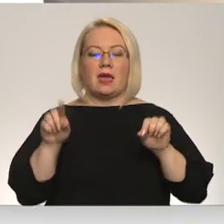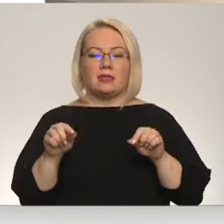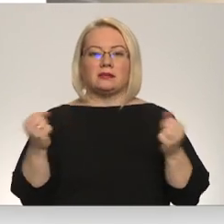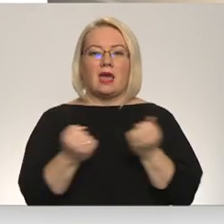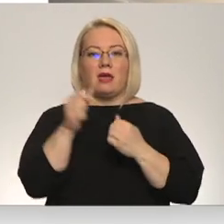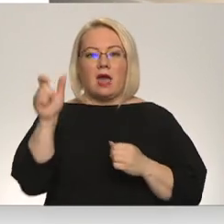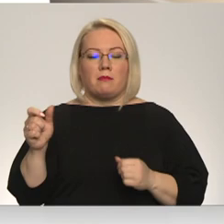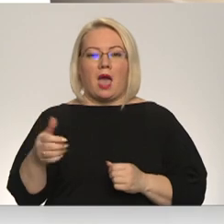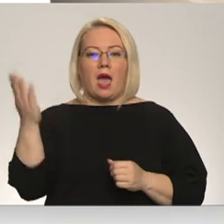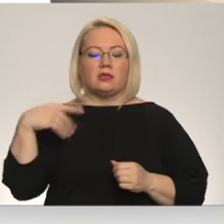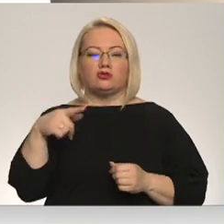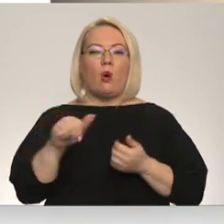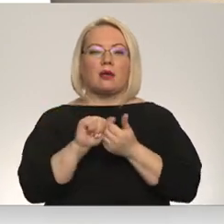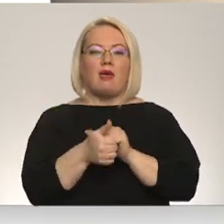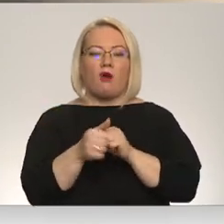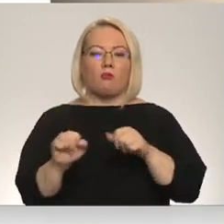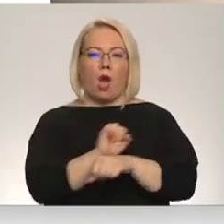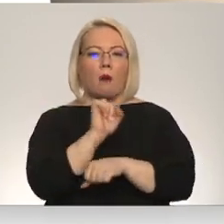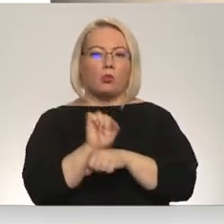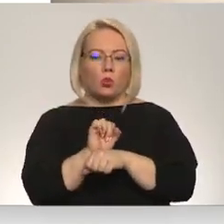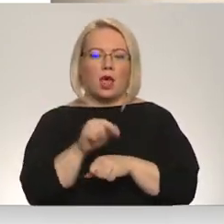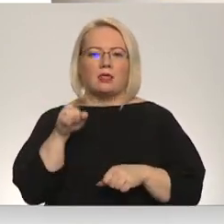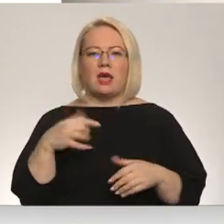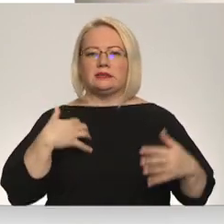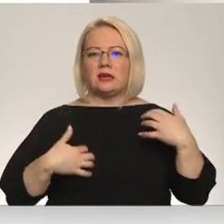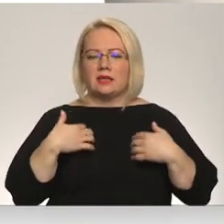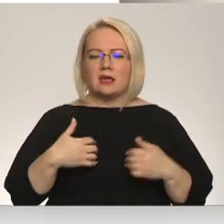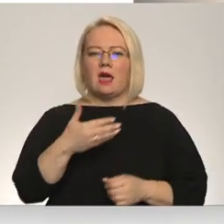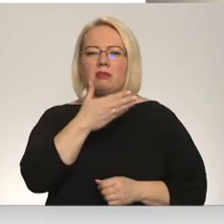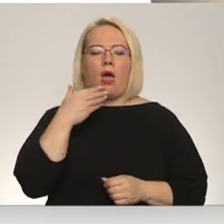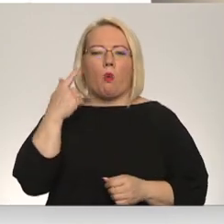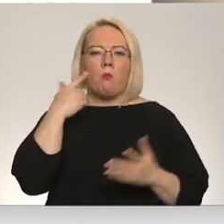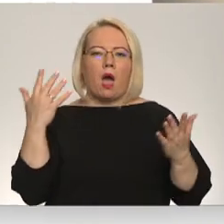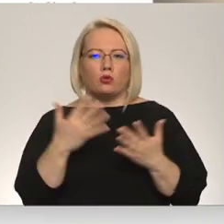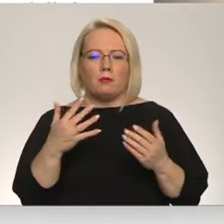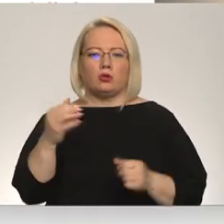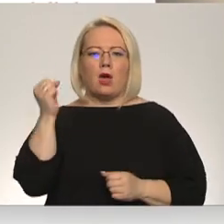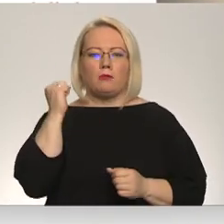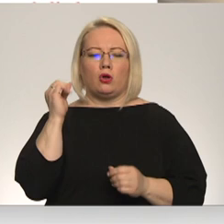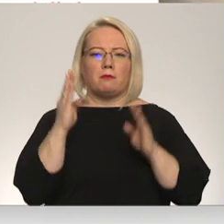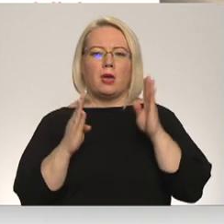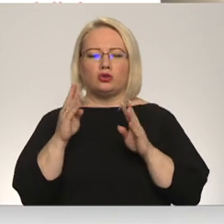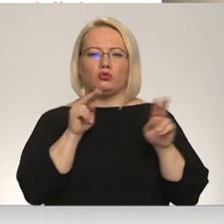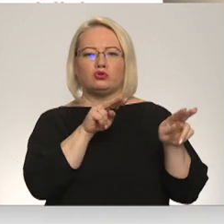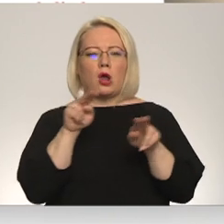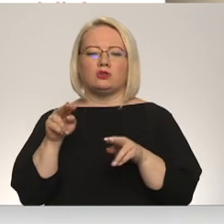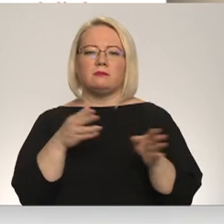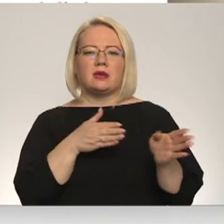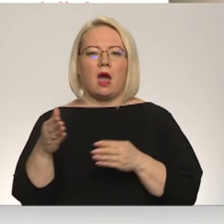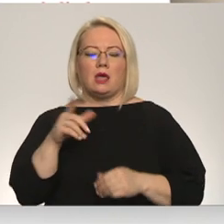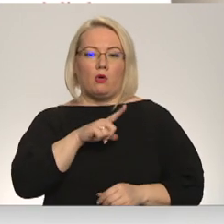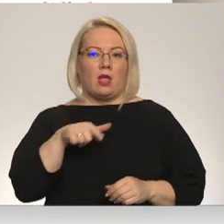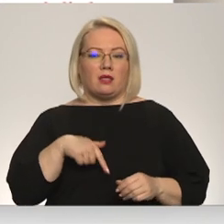aicinājumu šo reformu apturēt, jo tā esot sasteikta, nepārdomāta un apdraudot meža uzraudzības kārtību Latvijā.